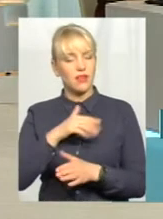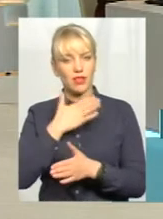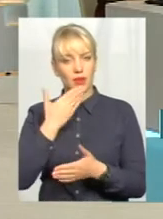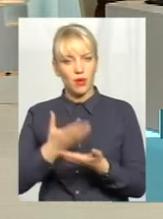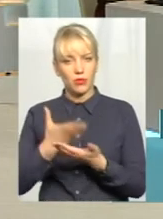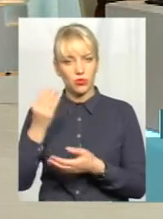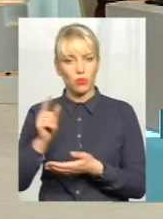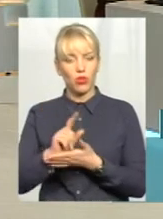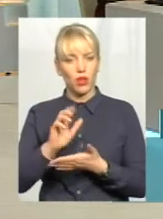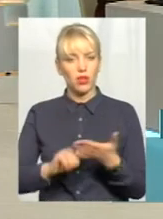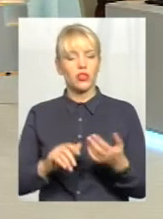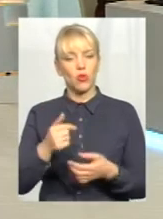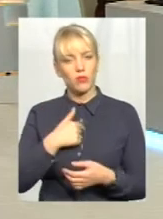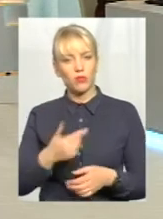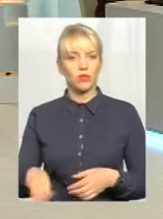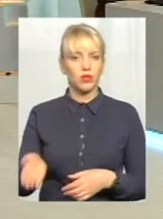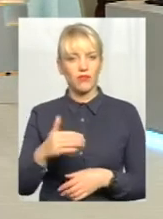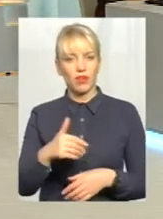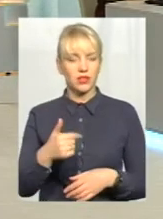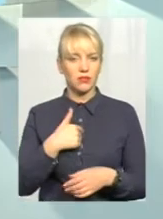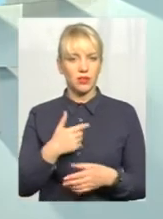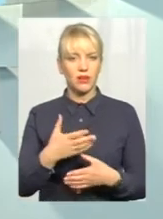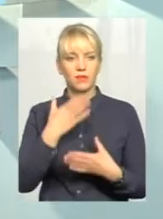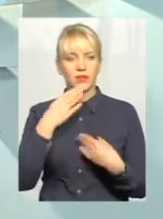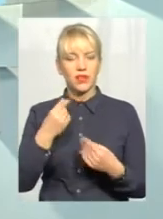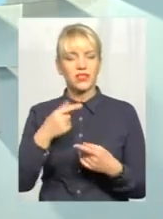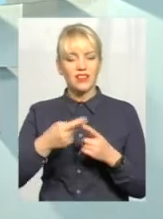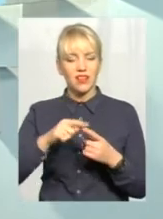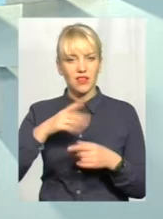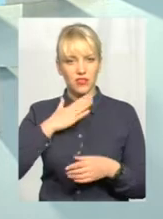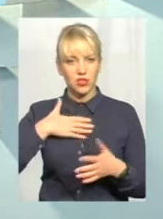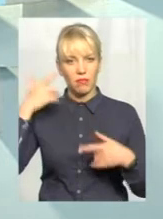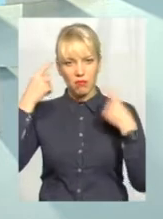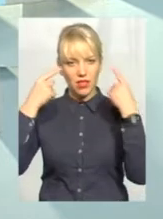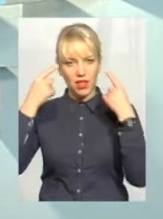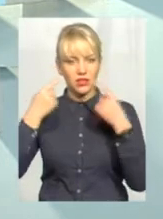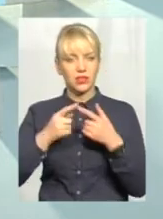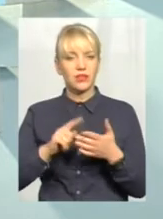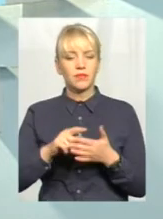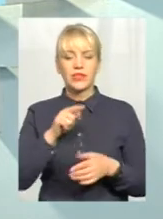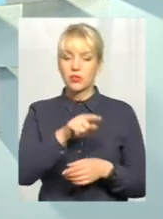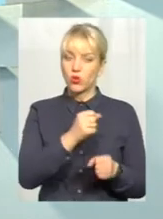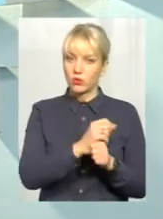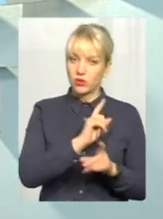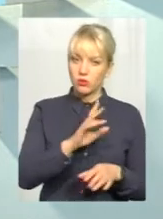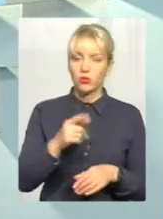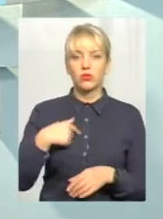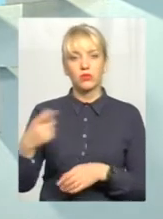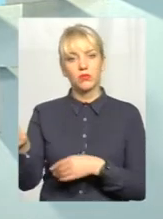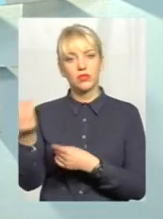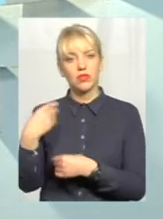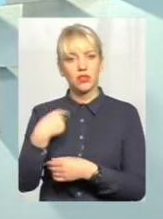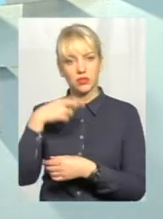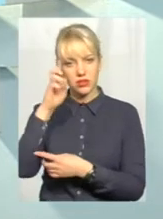будь ласка, зробіть. От така у нас поки що, знаєте, внутрішній менталітет. Це я робити не буду, але мені, будь ласка, збоку, зверху, зі